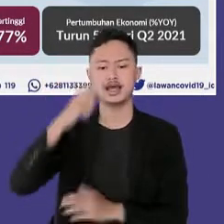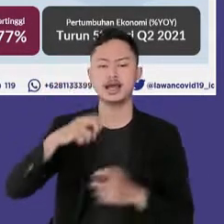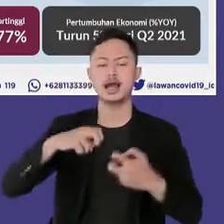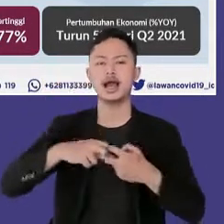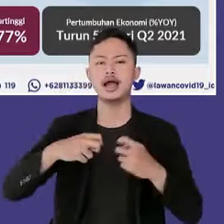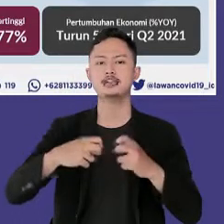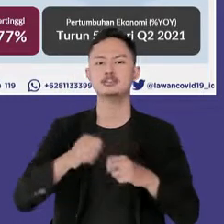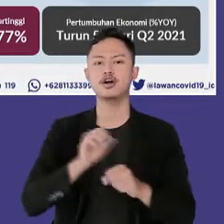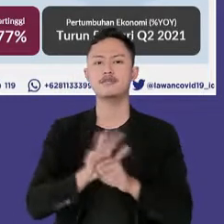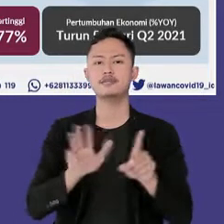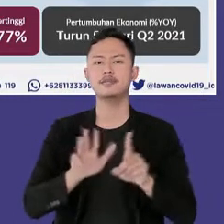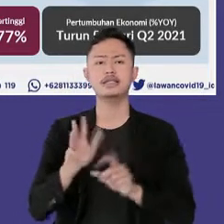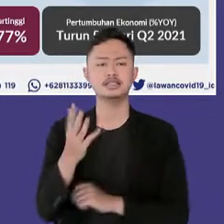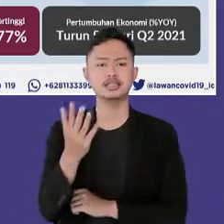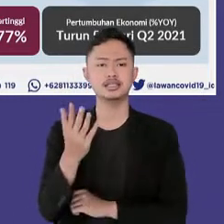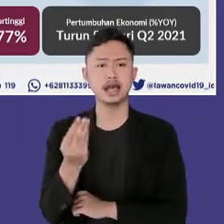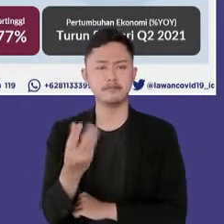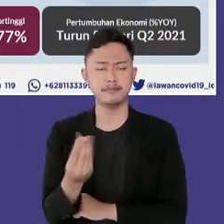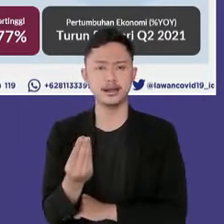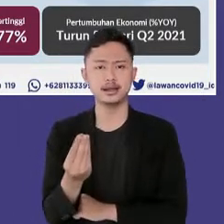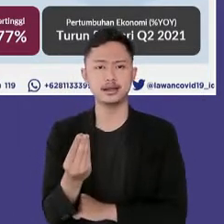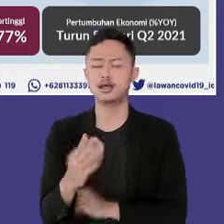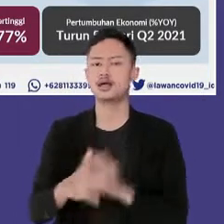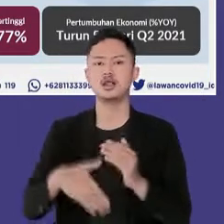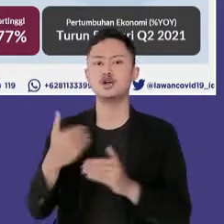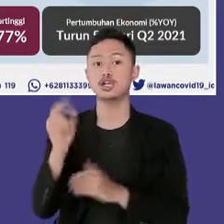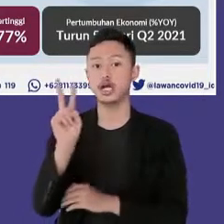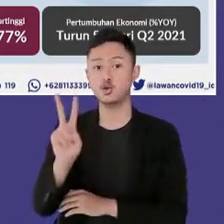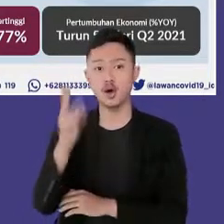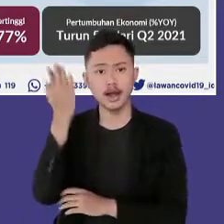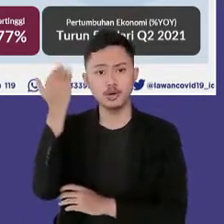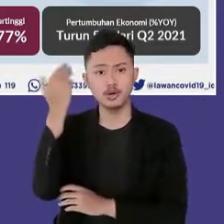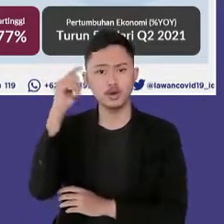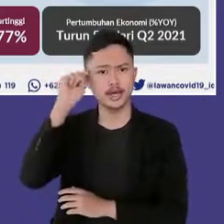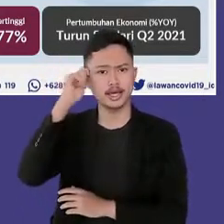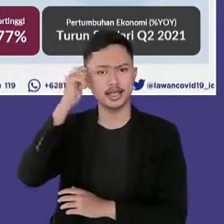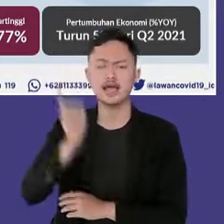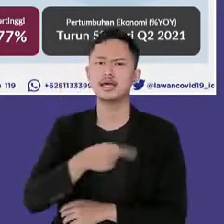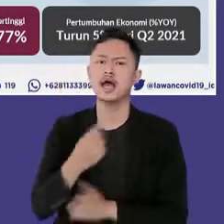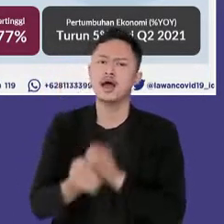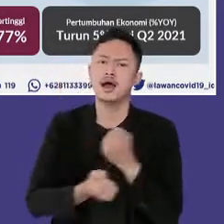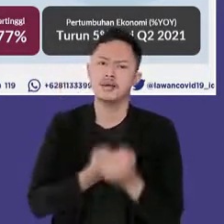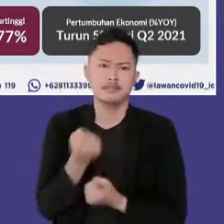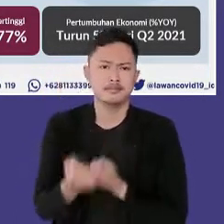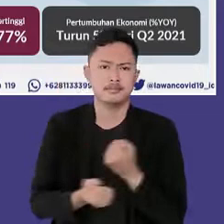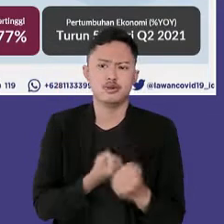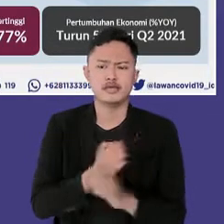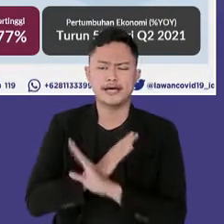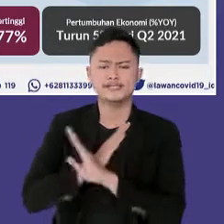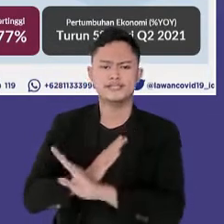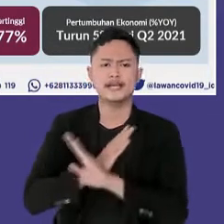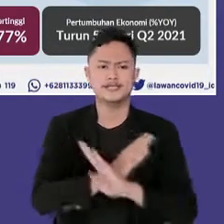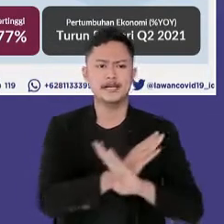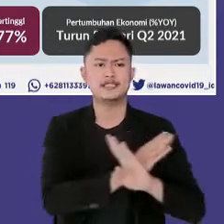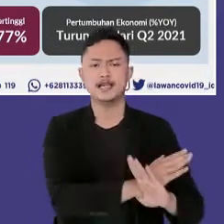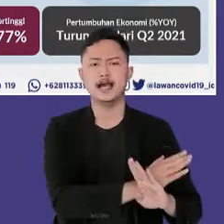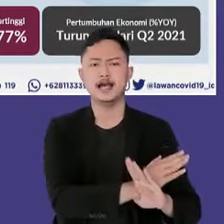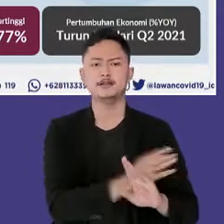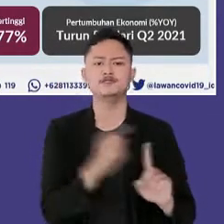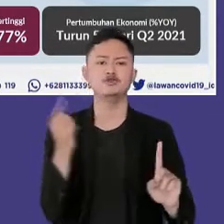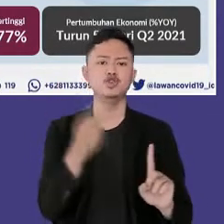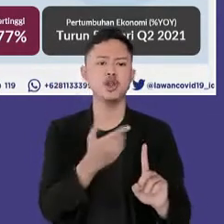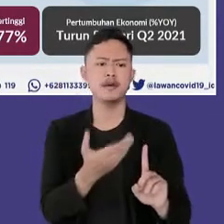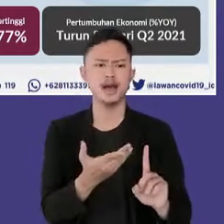-19 utamanya pada lonjakan kedua sangat besar dan kita berusaha semaksimal mungkin menghindarnya untuk